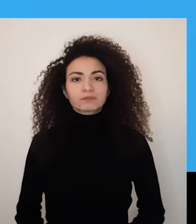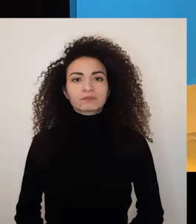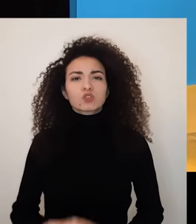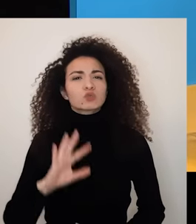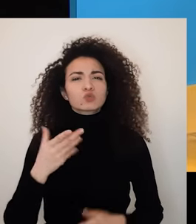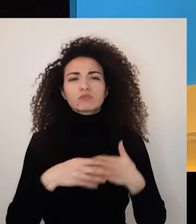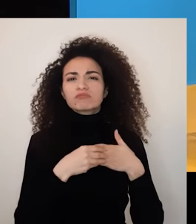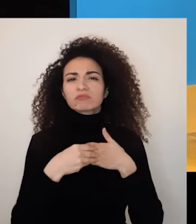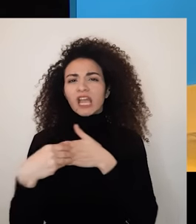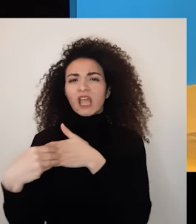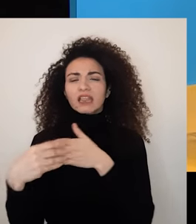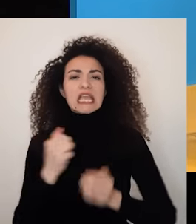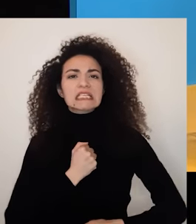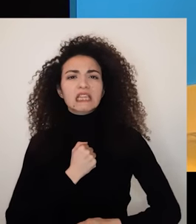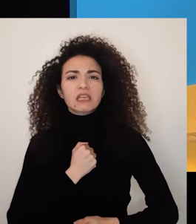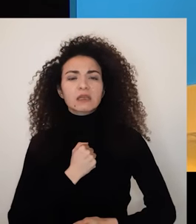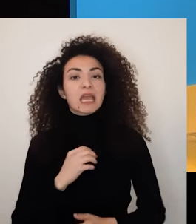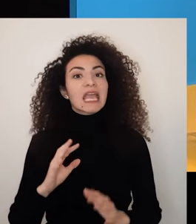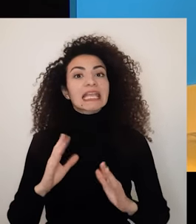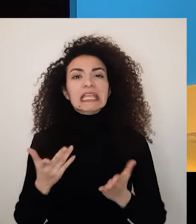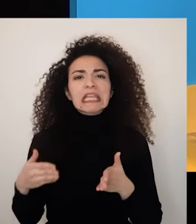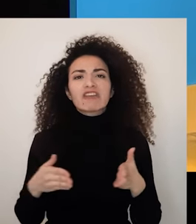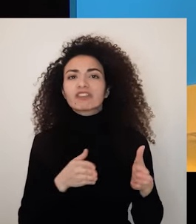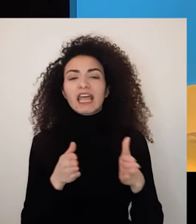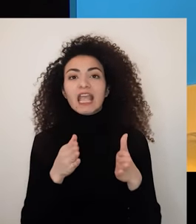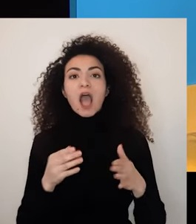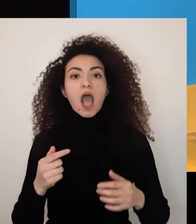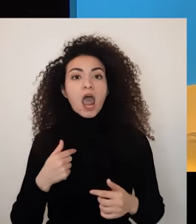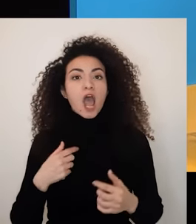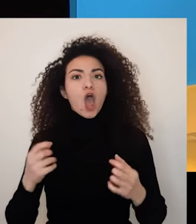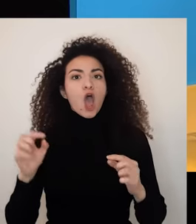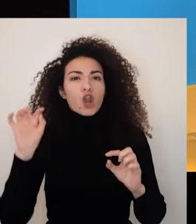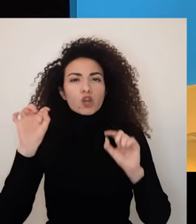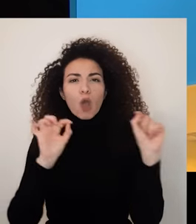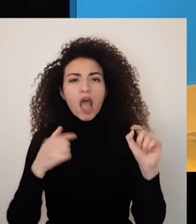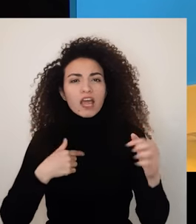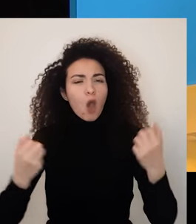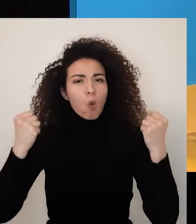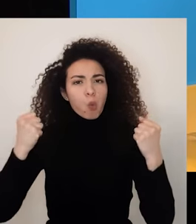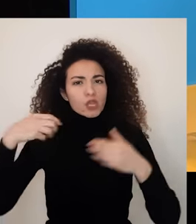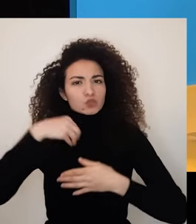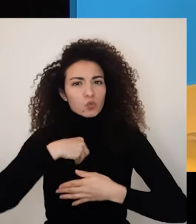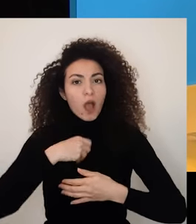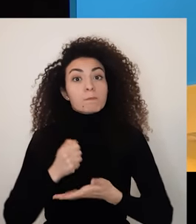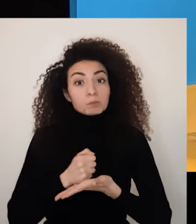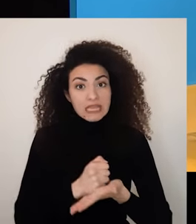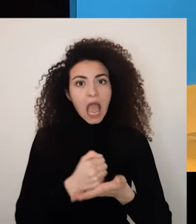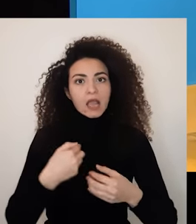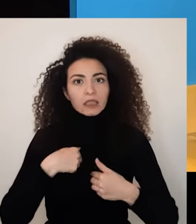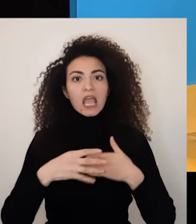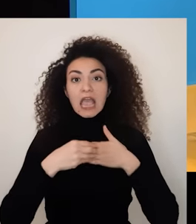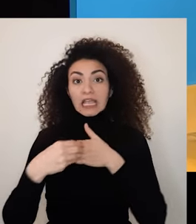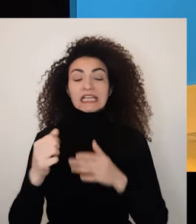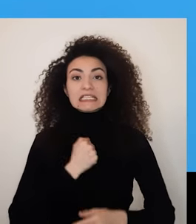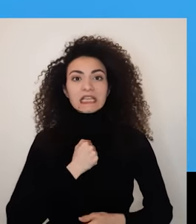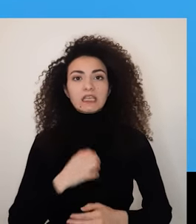الأولى القيادة الذاتية شو هي وكيف يمكن لنقاط القوة والمواهب اللي عندك إيها لأنه تساعدك